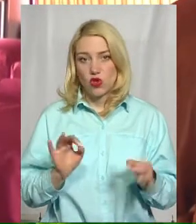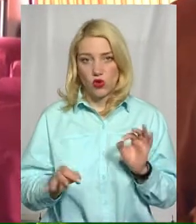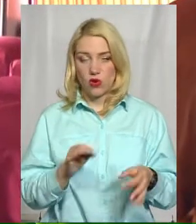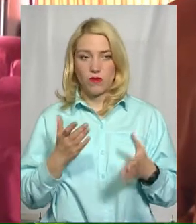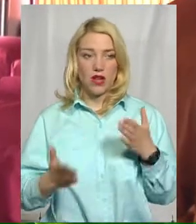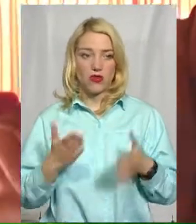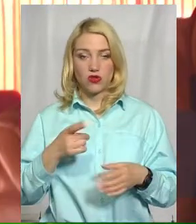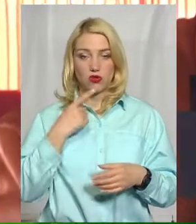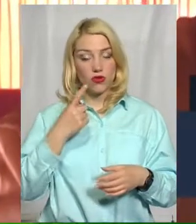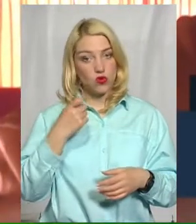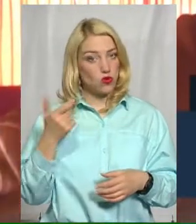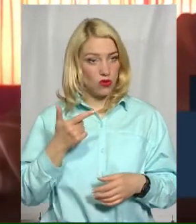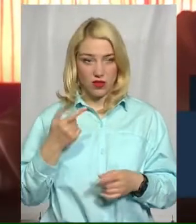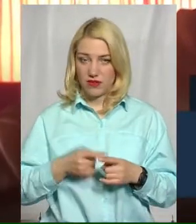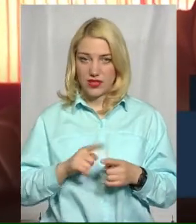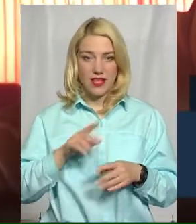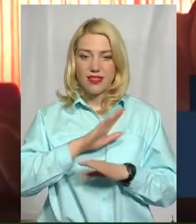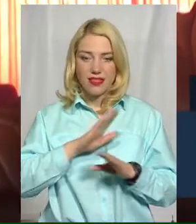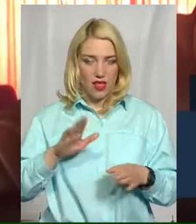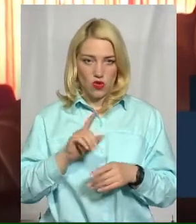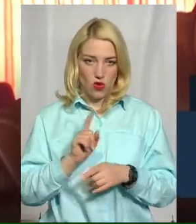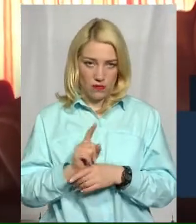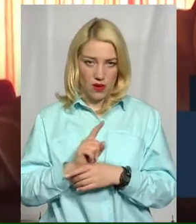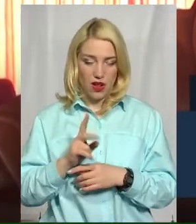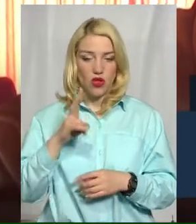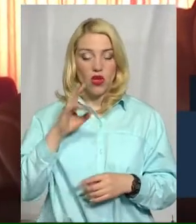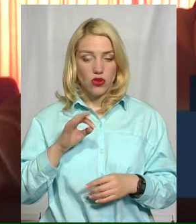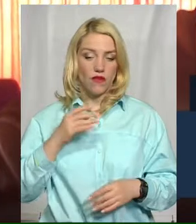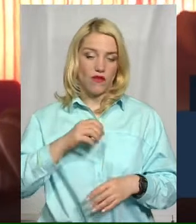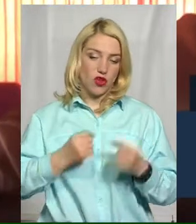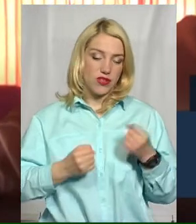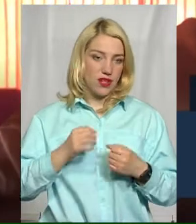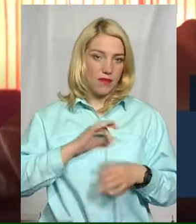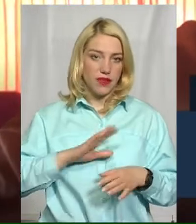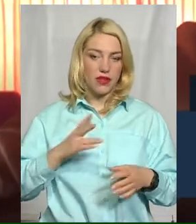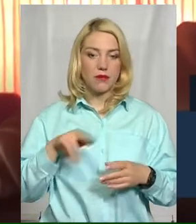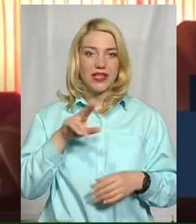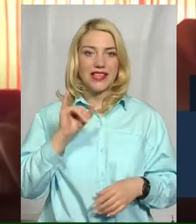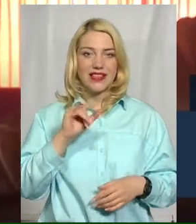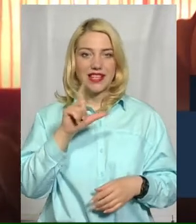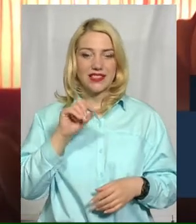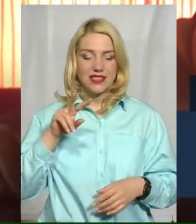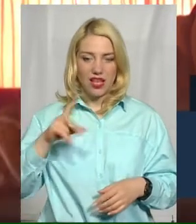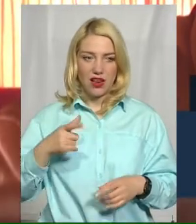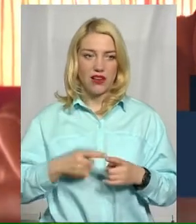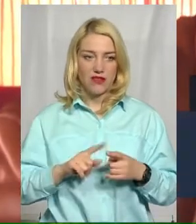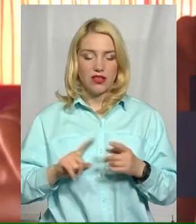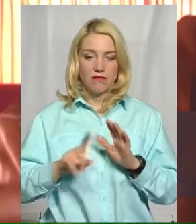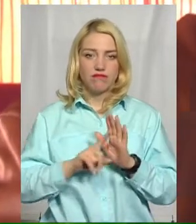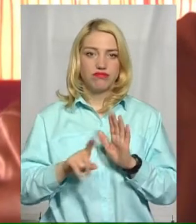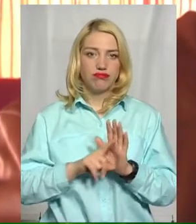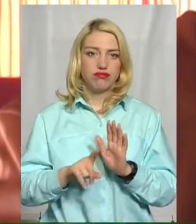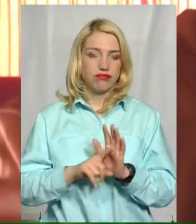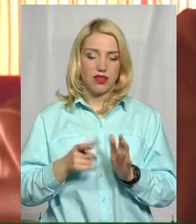скажуть 100 гривень, то це вже ненормально буде. Водіям їм невигідно їздити. Якщо на дизелі, наприклад, то він за 15 людей виправдає собі рейс? Звичайно,